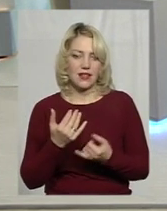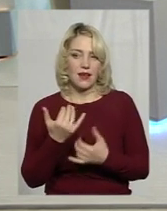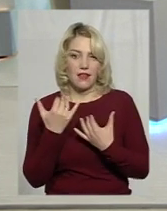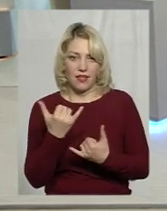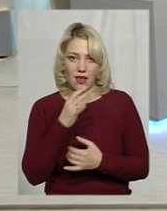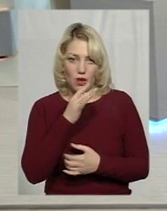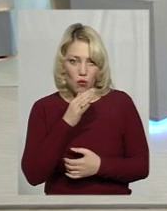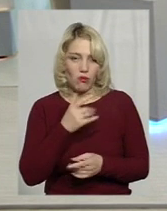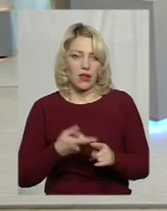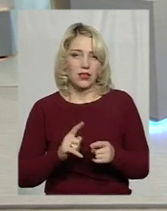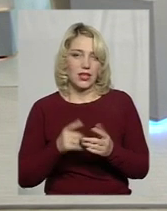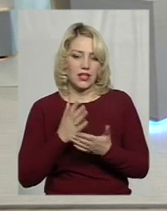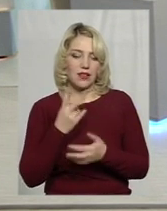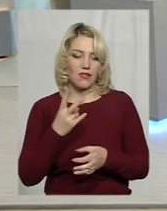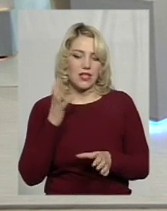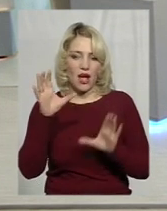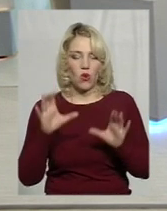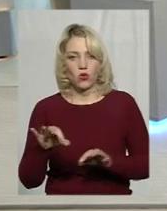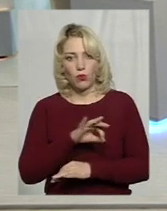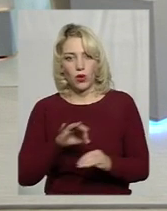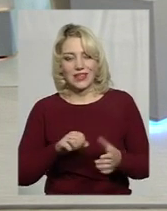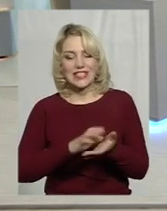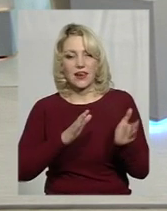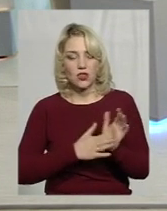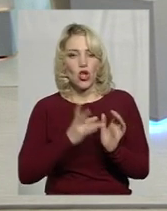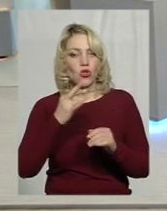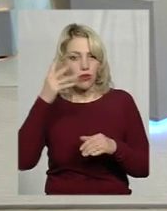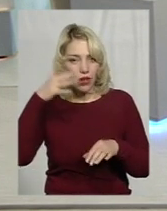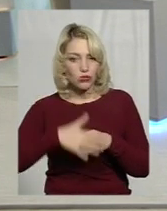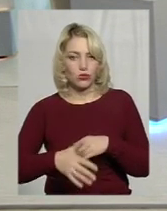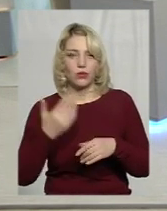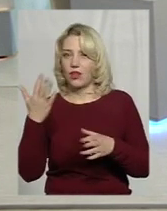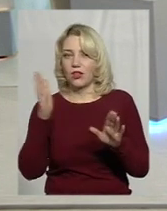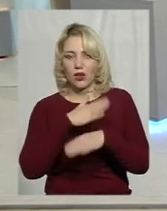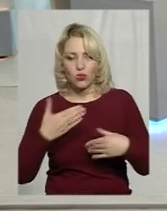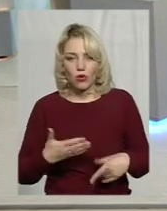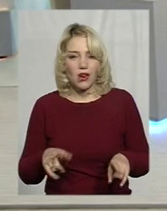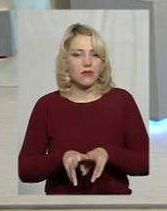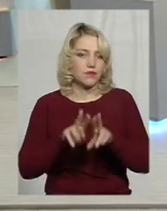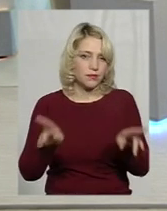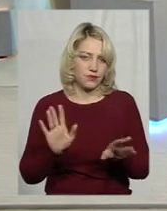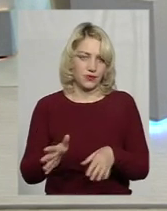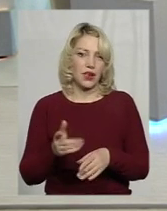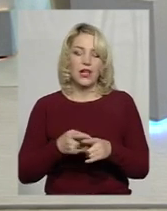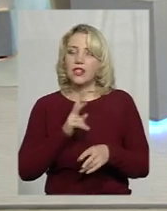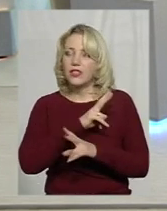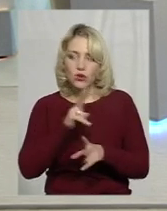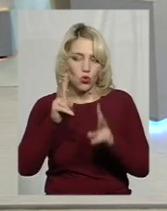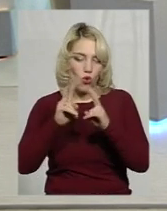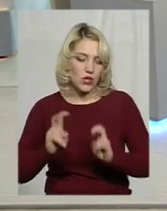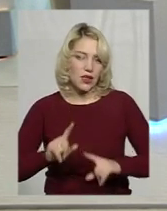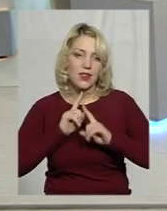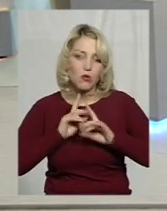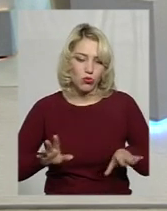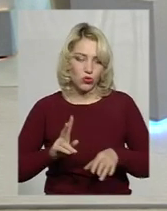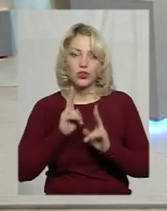є ще два законопроєкти зареєстровані, але я розумію, що їхня доля буде аналогічна попередніх. Їх ніхто не буде розглядати, їх навіть